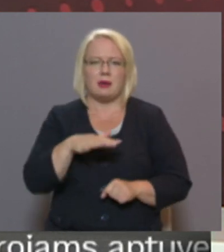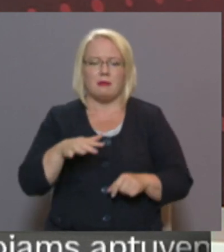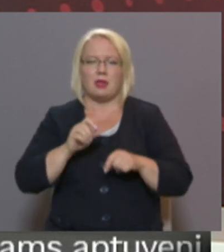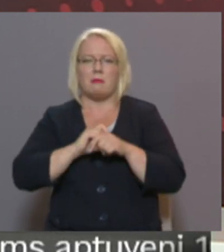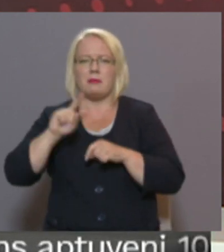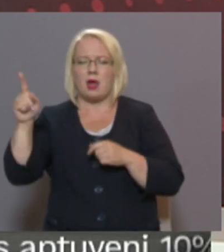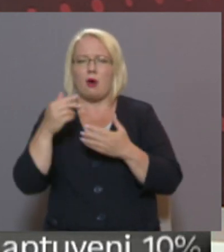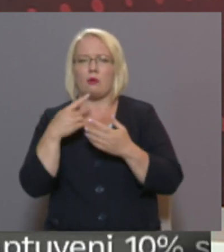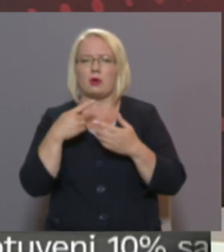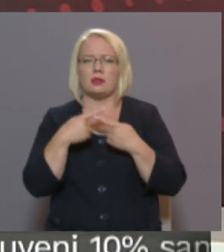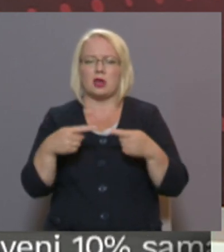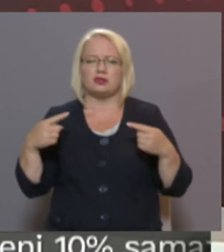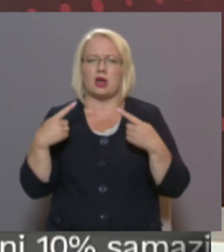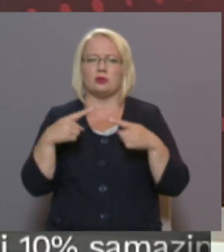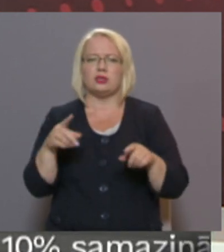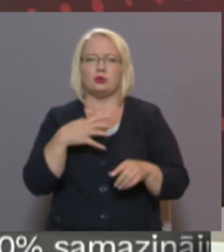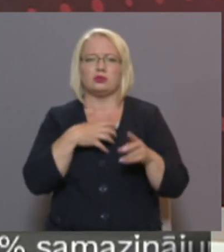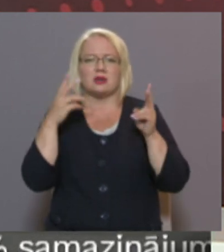dažādu citu saslimšanu.